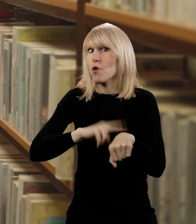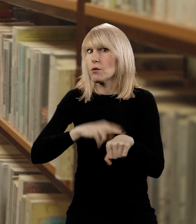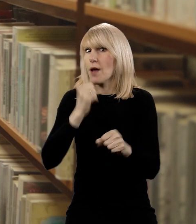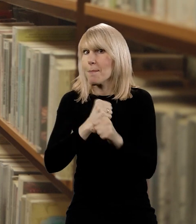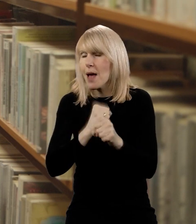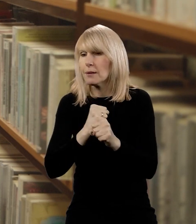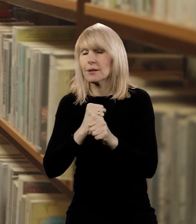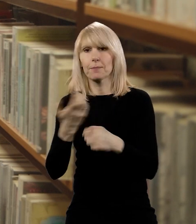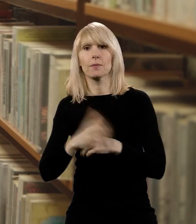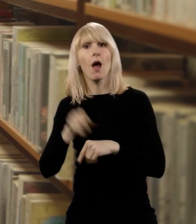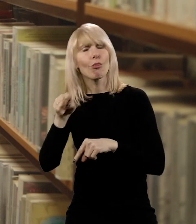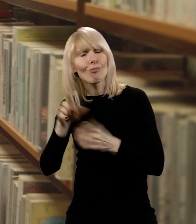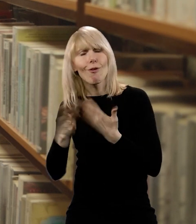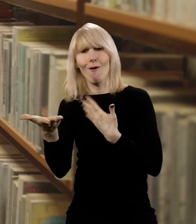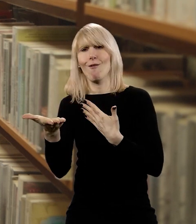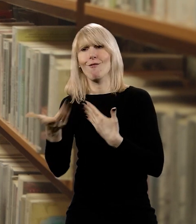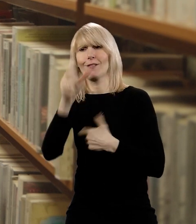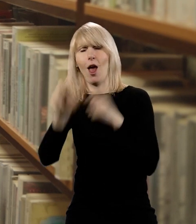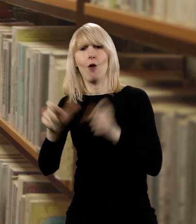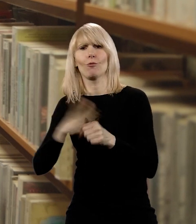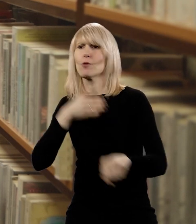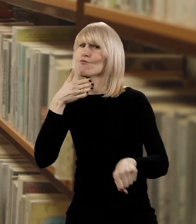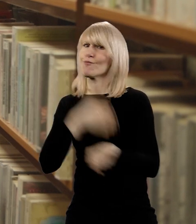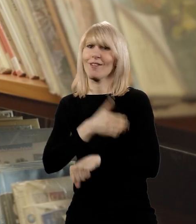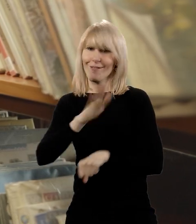rozwiązanie dla naszych wiecznie spóźniających się dzieci.